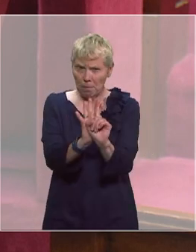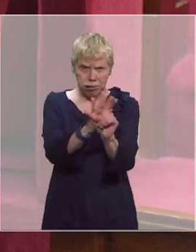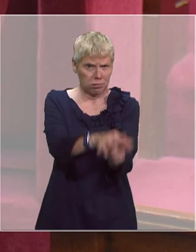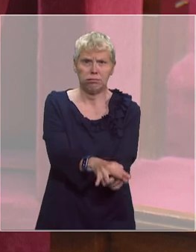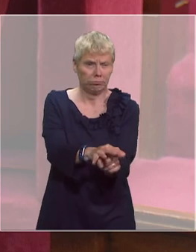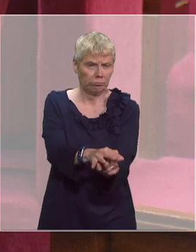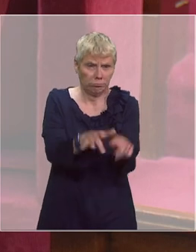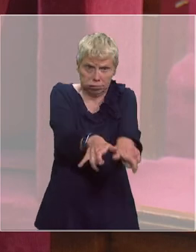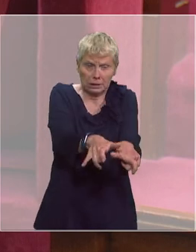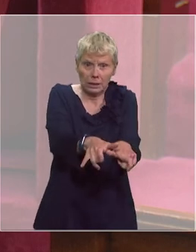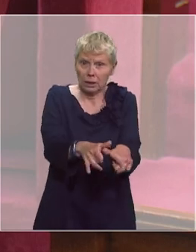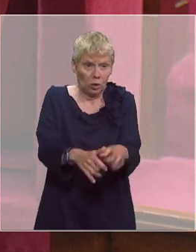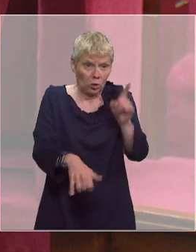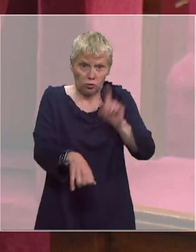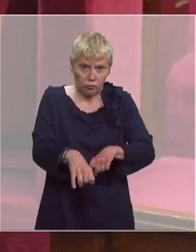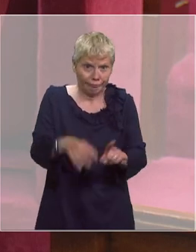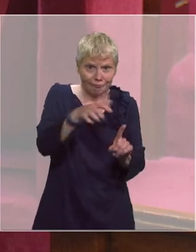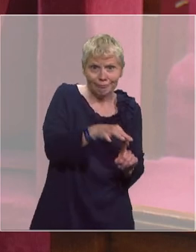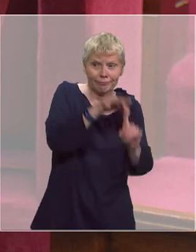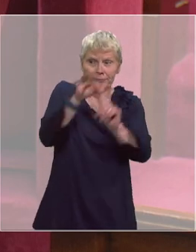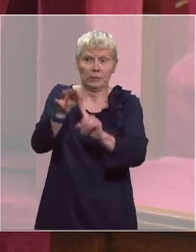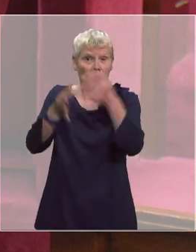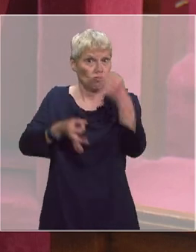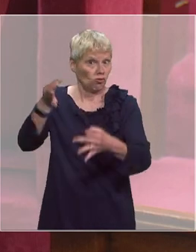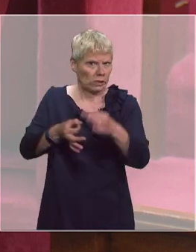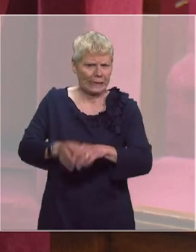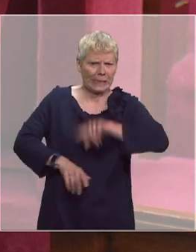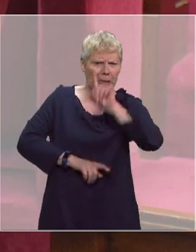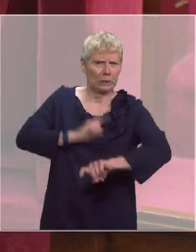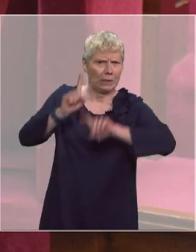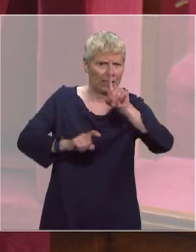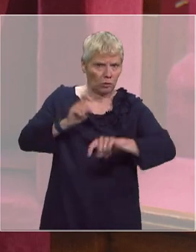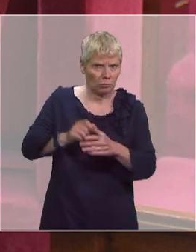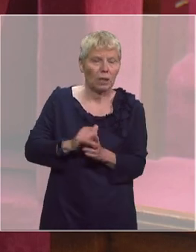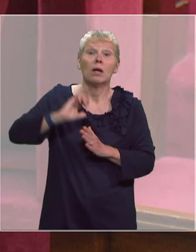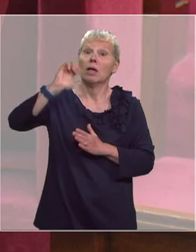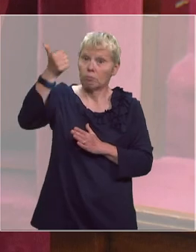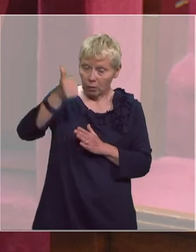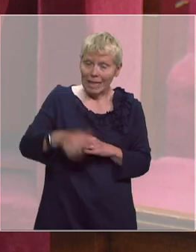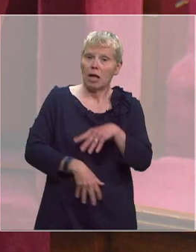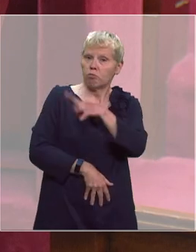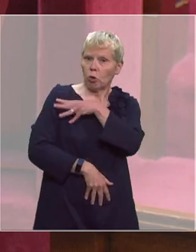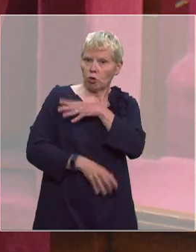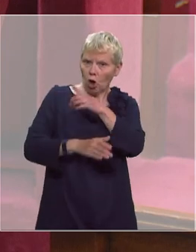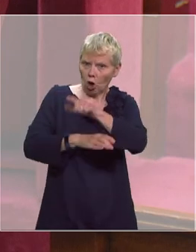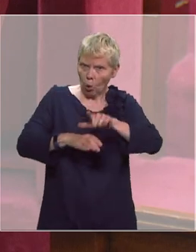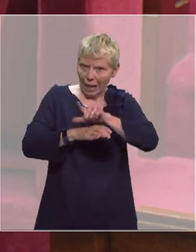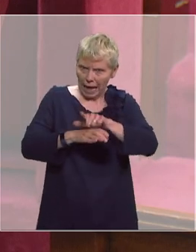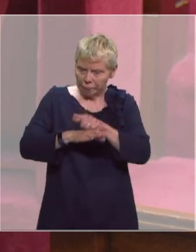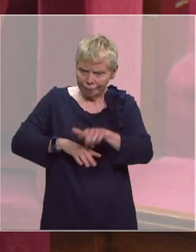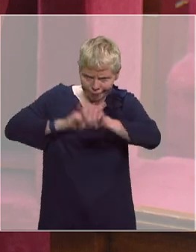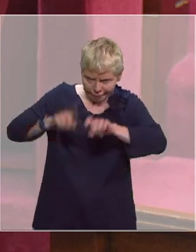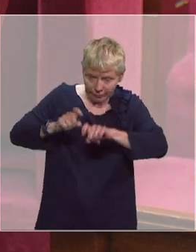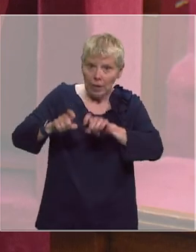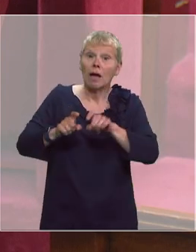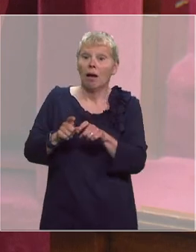sorte qu'il soit mis à disposition de la justice pour être interrogé l'enquête était d'abord placée sous l'autorité du procureur local puis elle l'a été